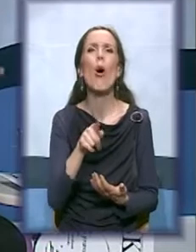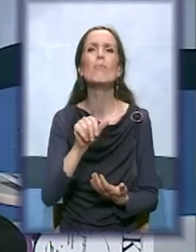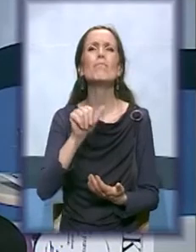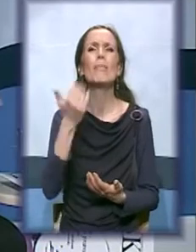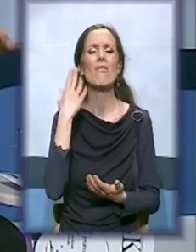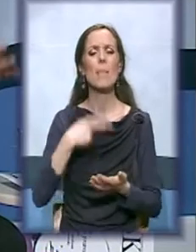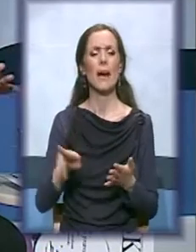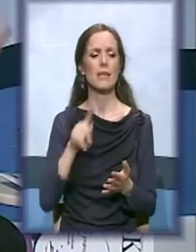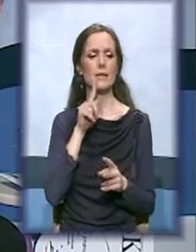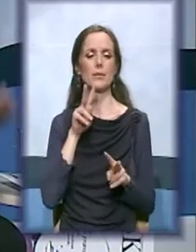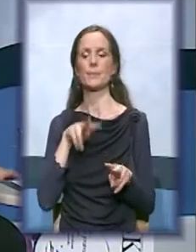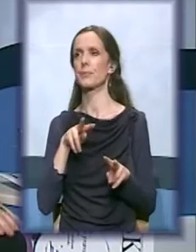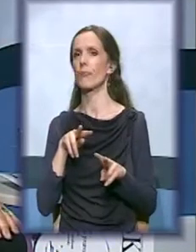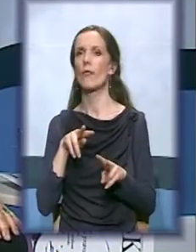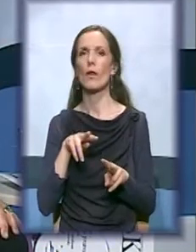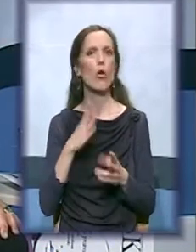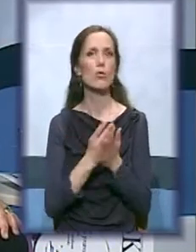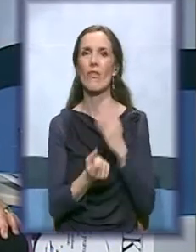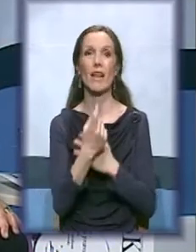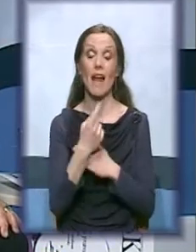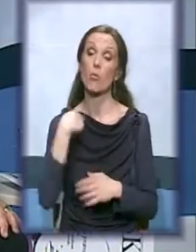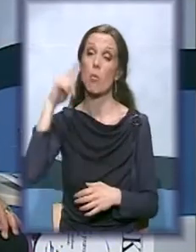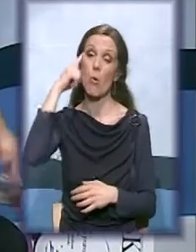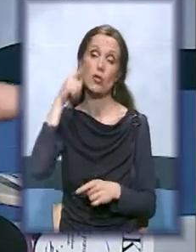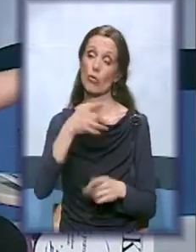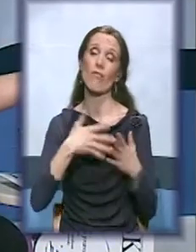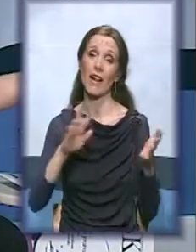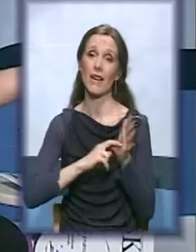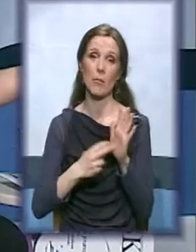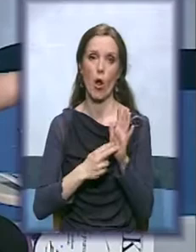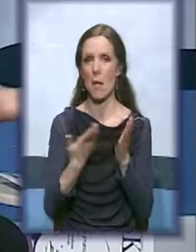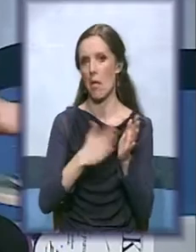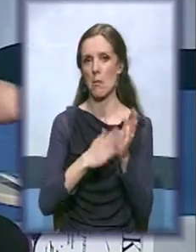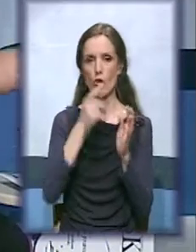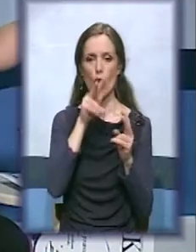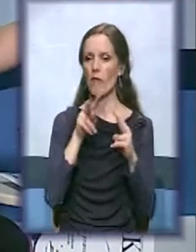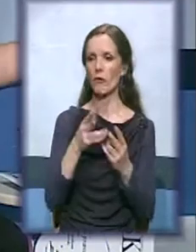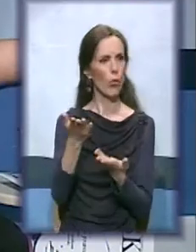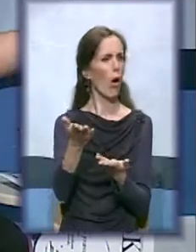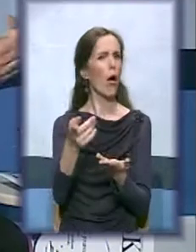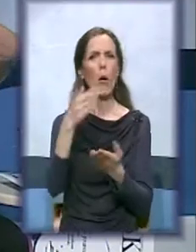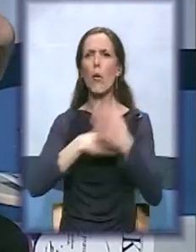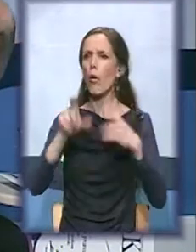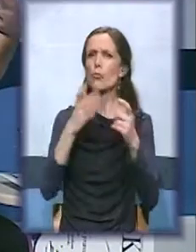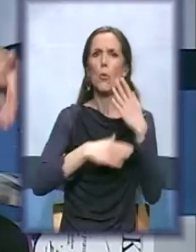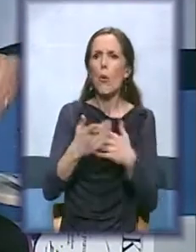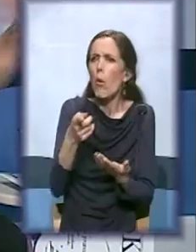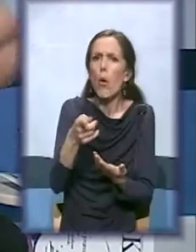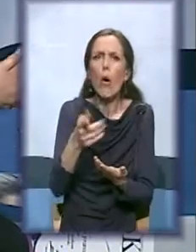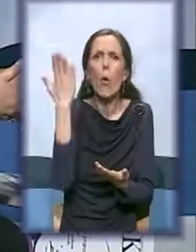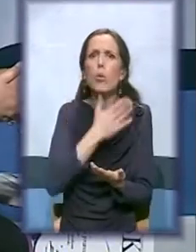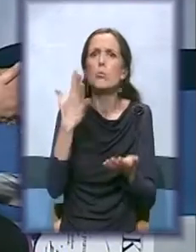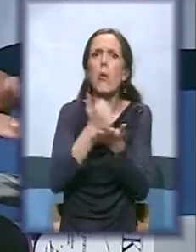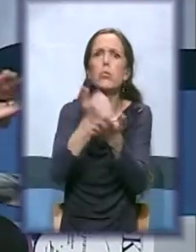isto jave po mojom mišljenju. I to je veliki problem, da kada vas čovjek vidi osvarenog, šta sad, mislim, na osobu pet